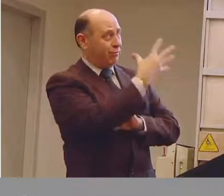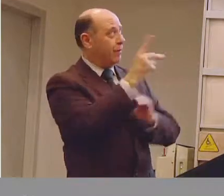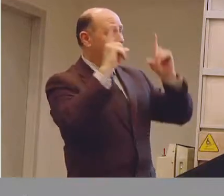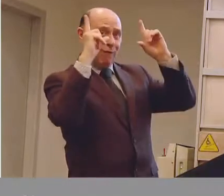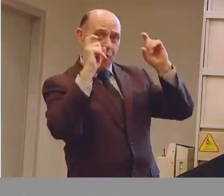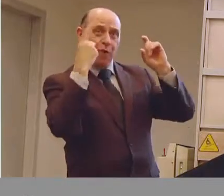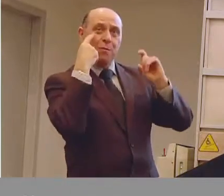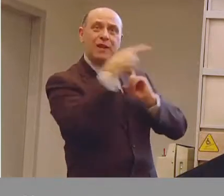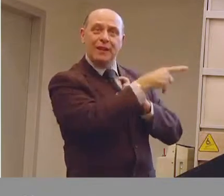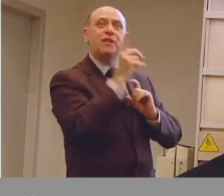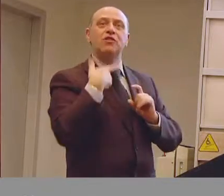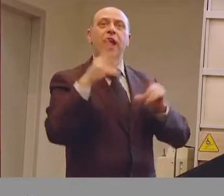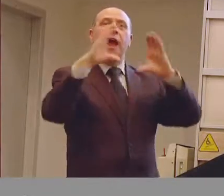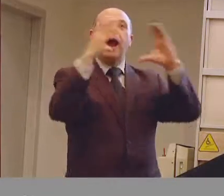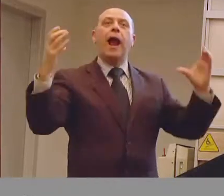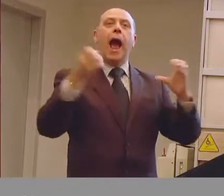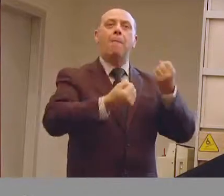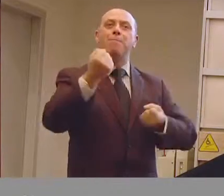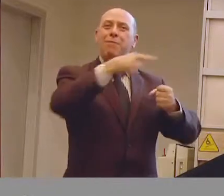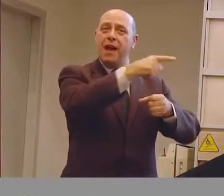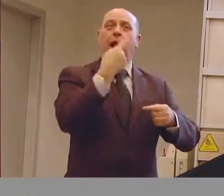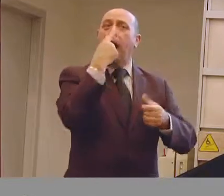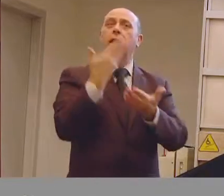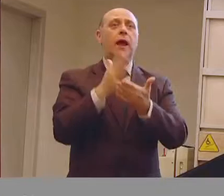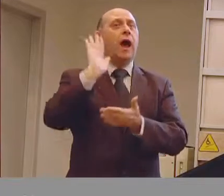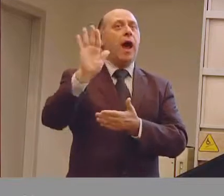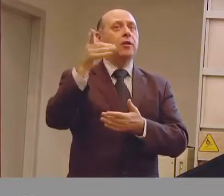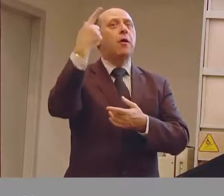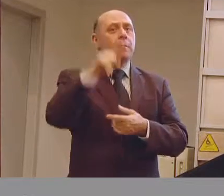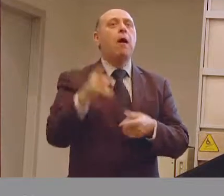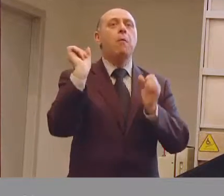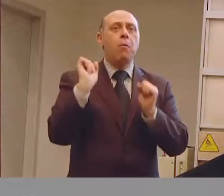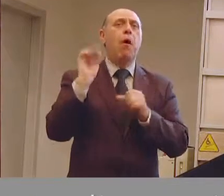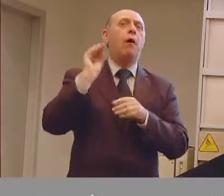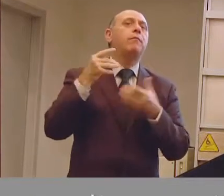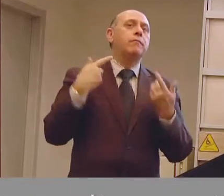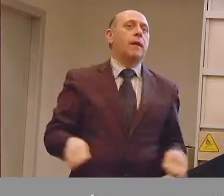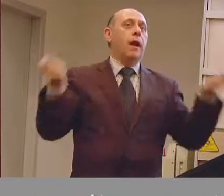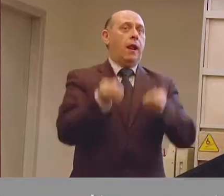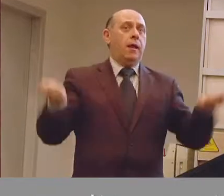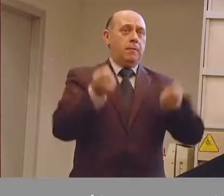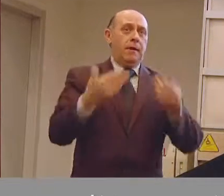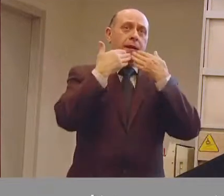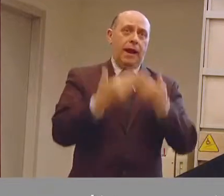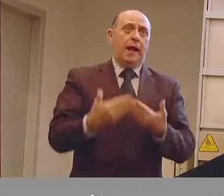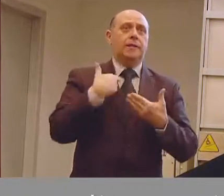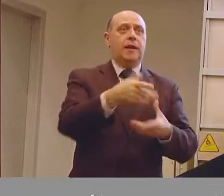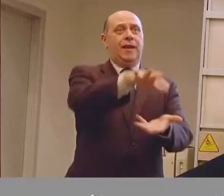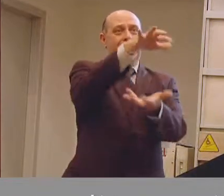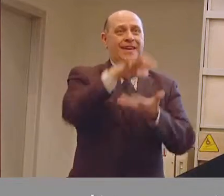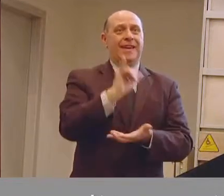vedremo il camper accessibile che è stato adattato per consentirgli di fare l'allenamento grazie anche al contributo di Inail.